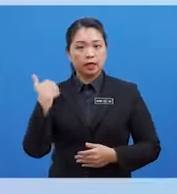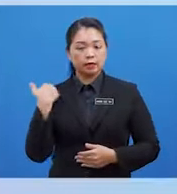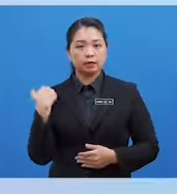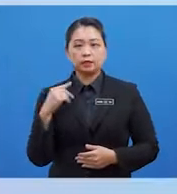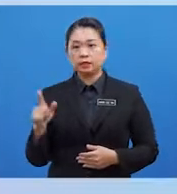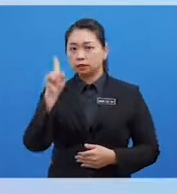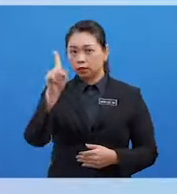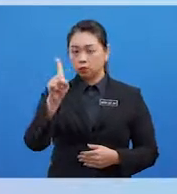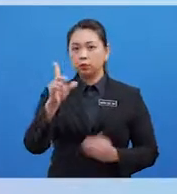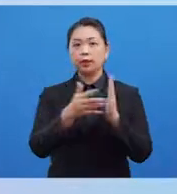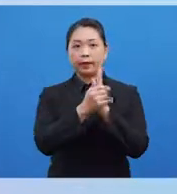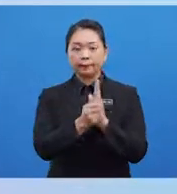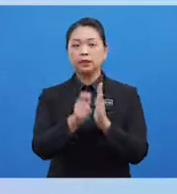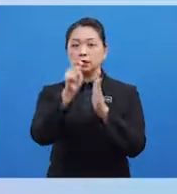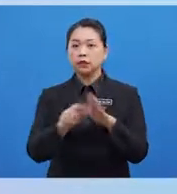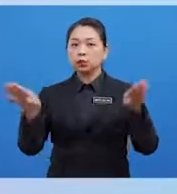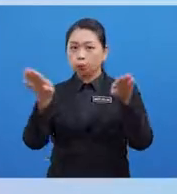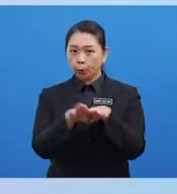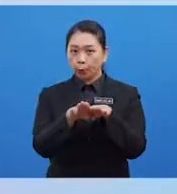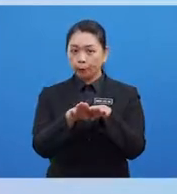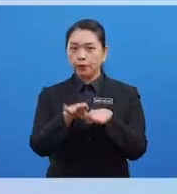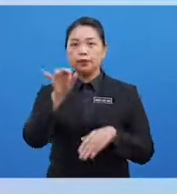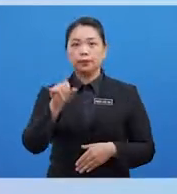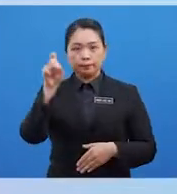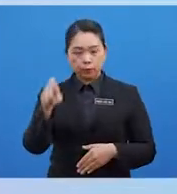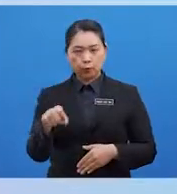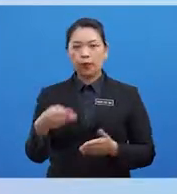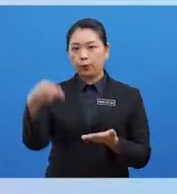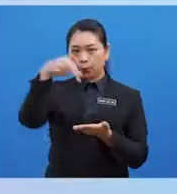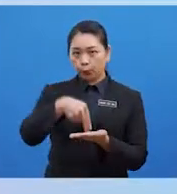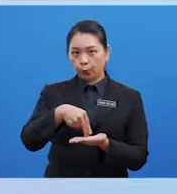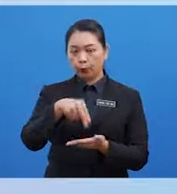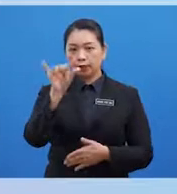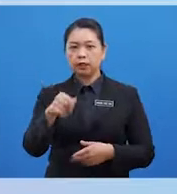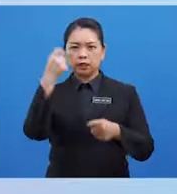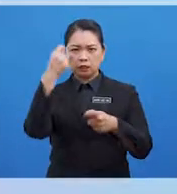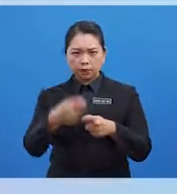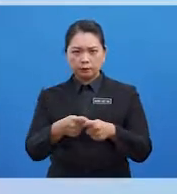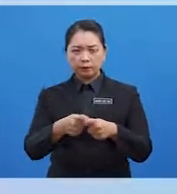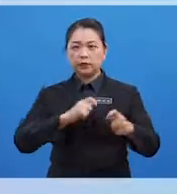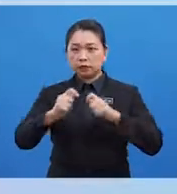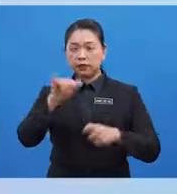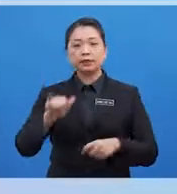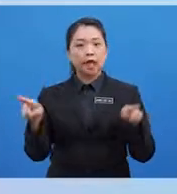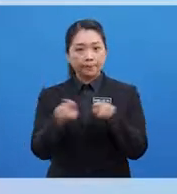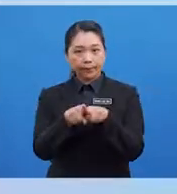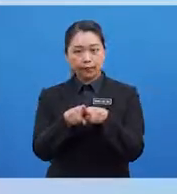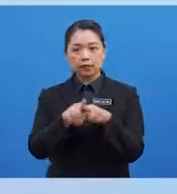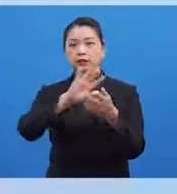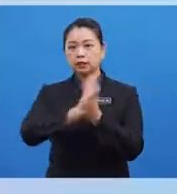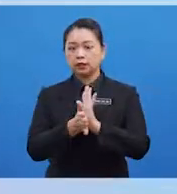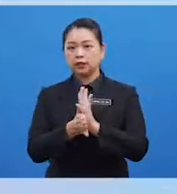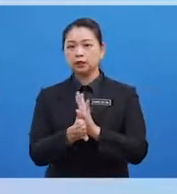kemahiran tertutup Atau close kill Yang memerlukan pengulangan yang konsisten Tindakan yang sama